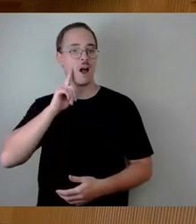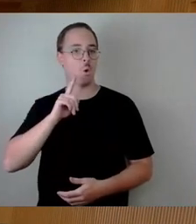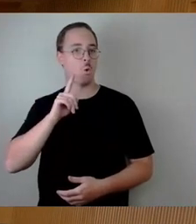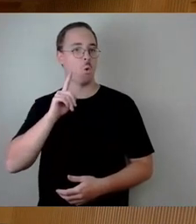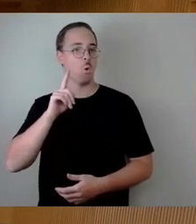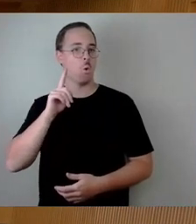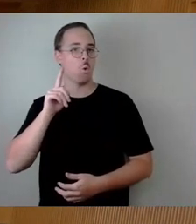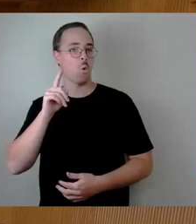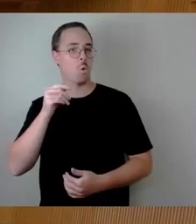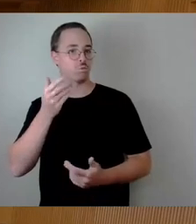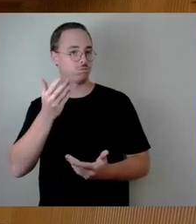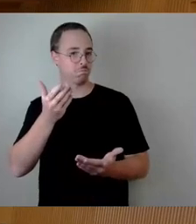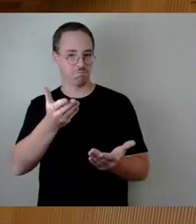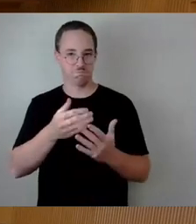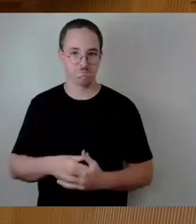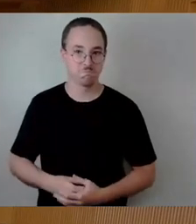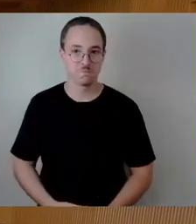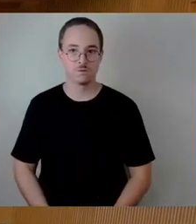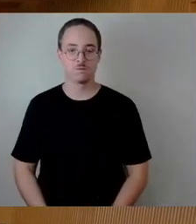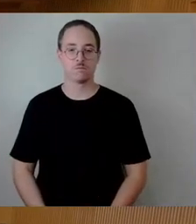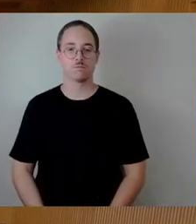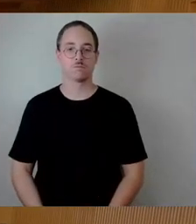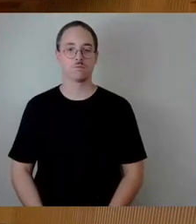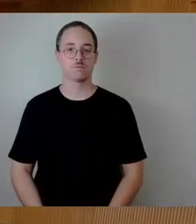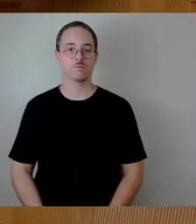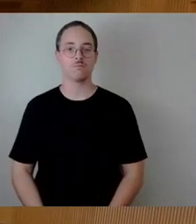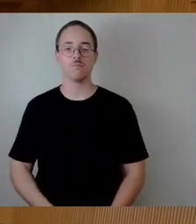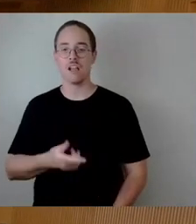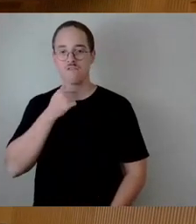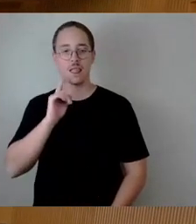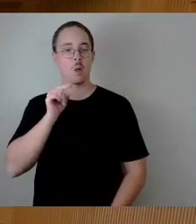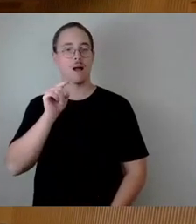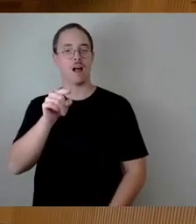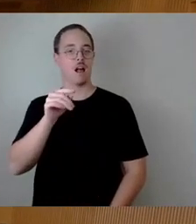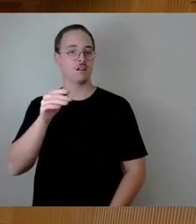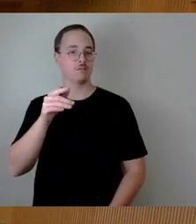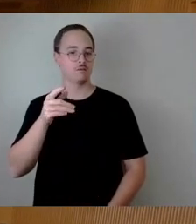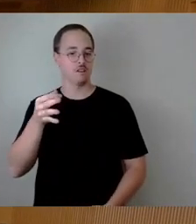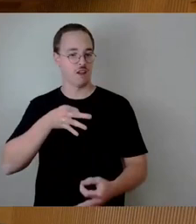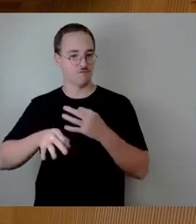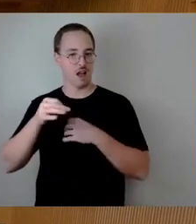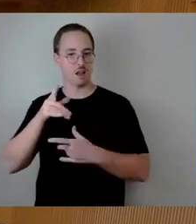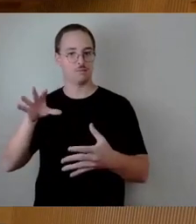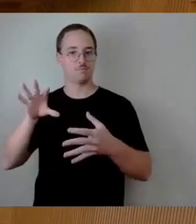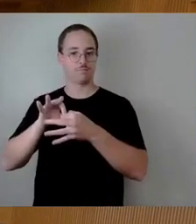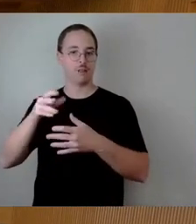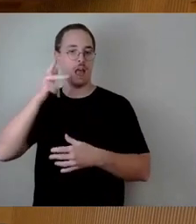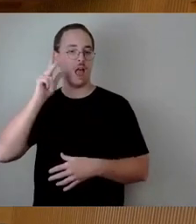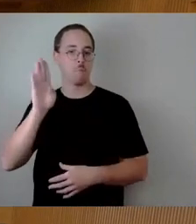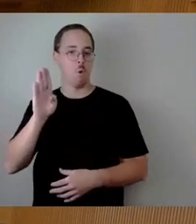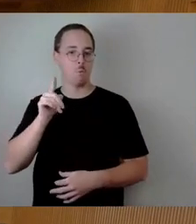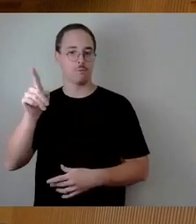Ja, vielen Dank. Ich möchte nochmal auf die Fragen von Herrn Böhm nochmal nachhaken, und zwar zur Nossener Brücke und zur Brücke auf der